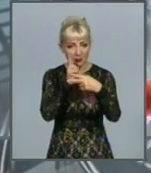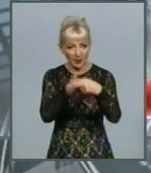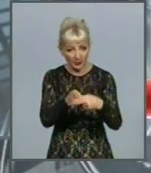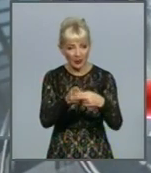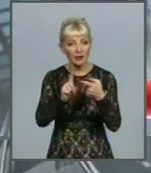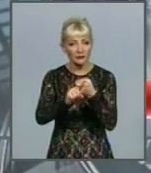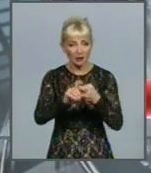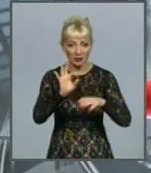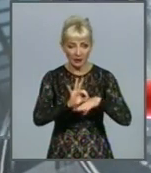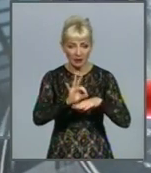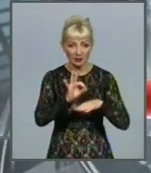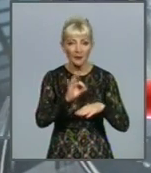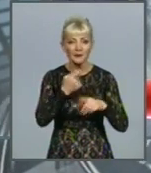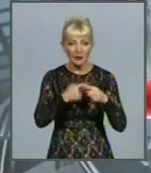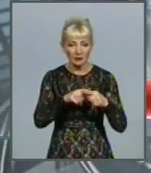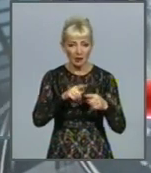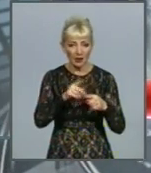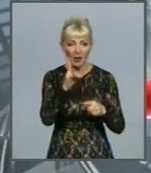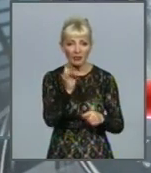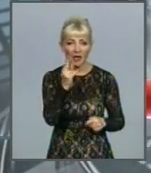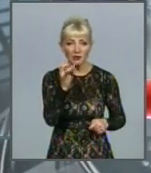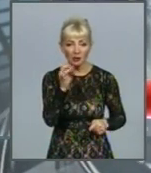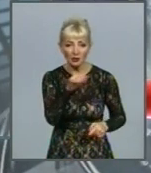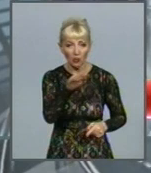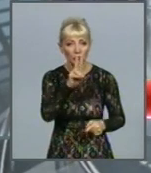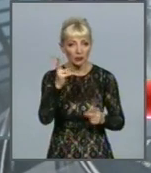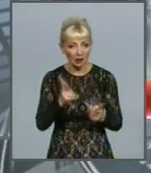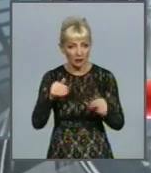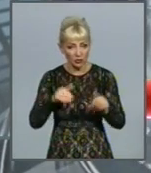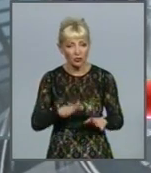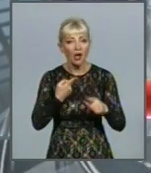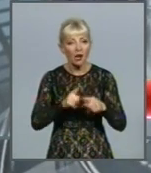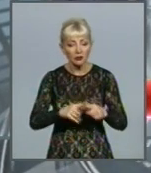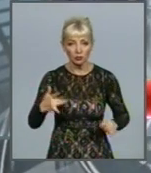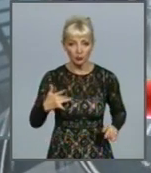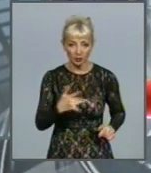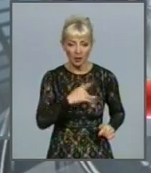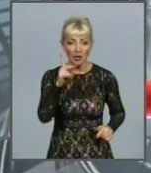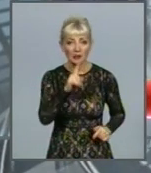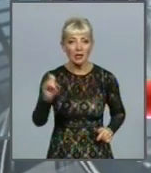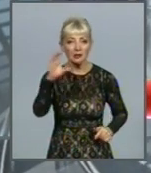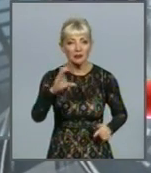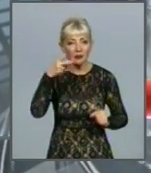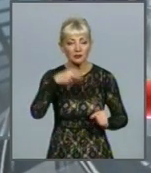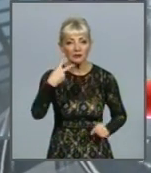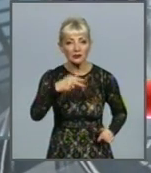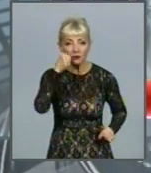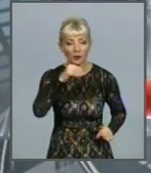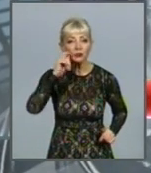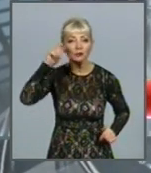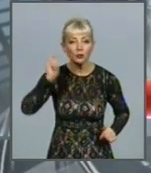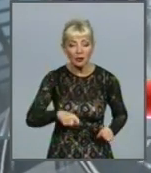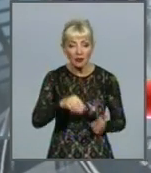інфекційних хвороб національного рівня, які потрібно вирішувати. Мова про туберкульоз. За вересень 2020 року в